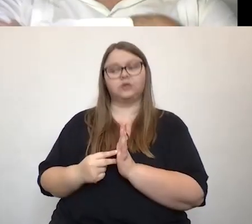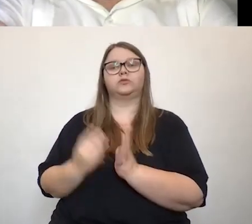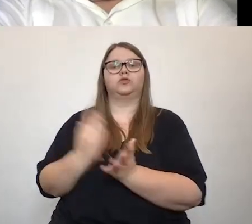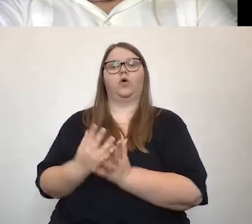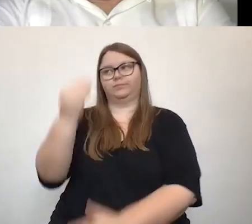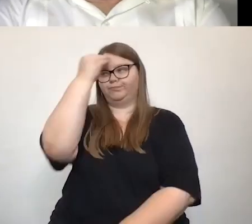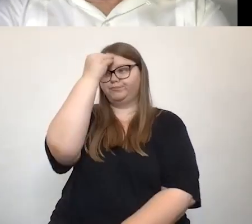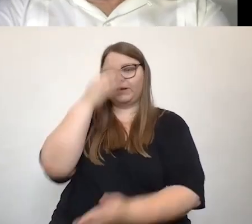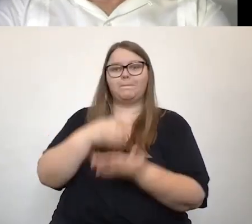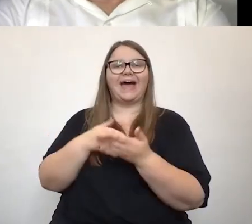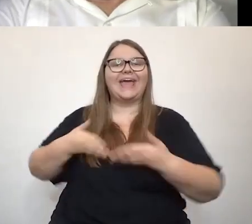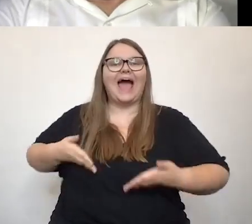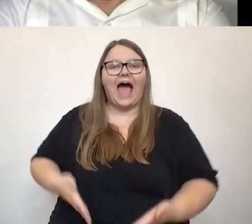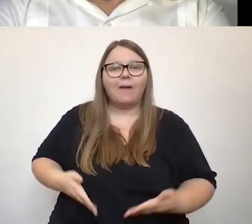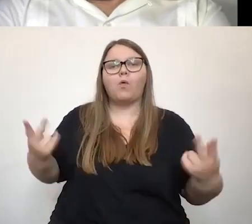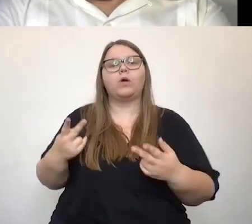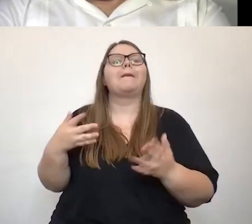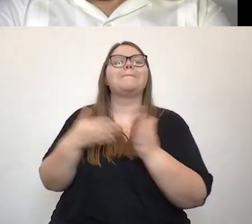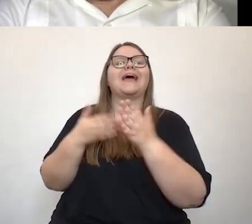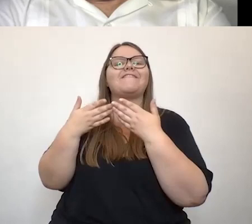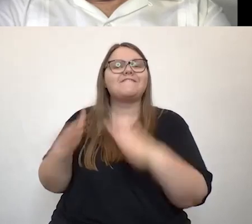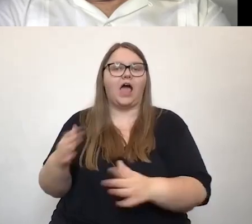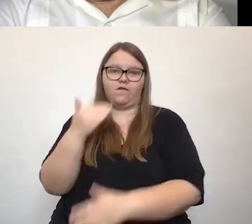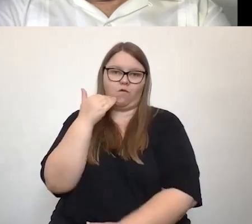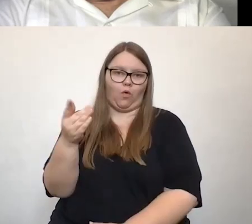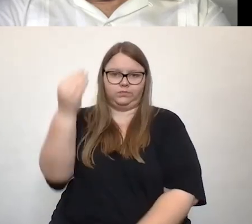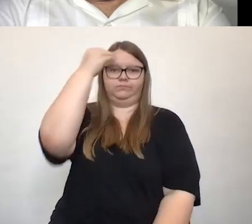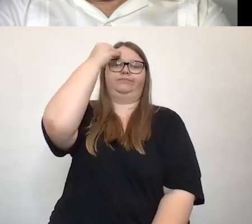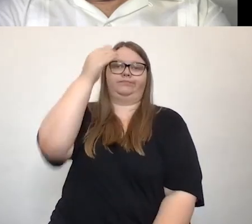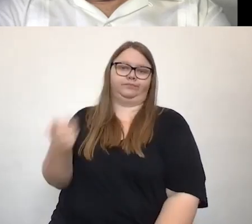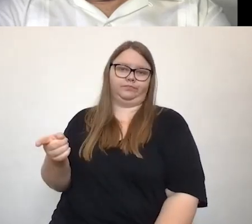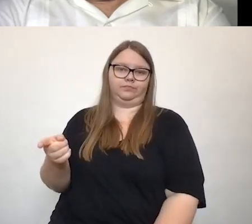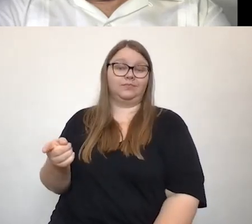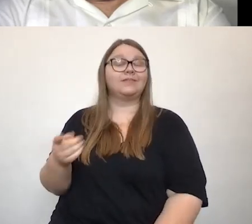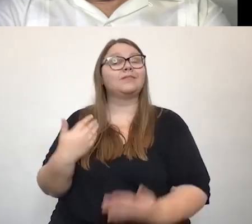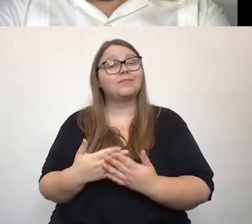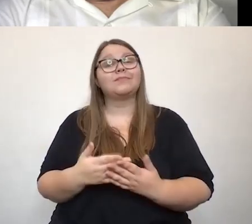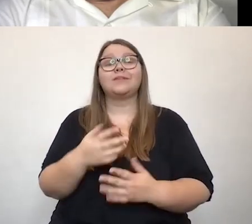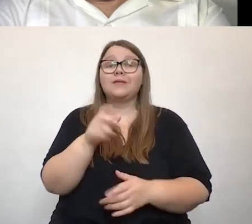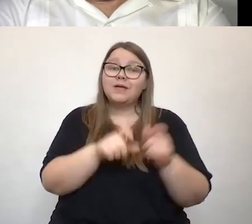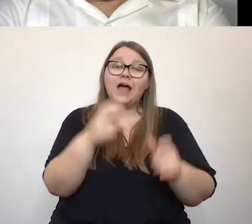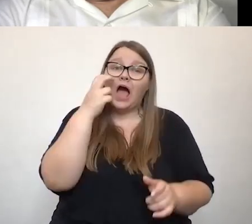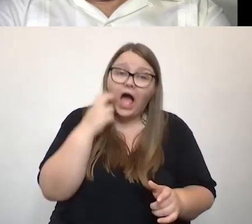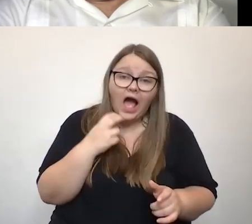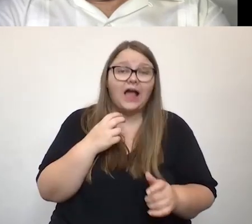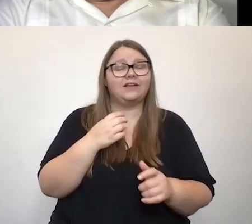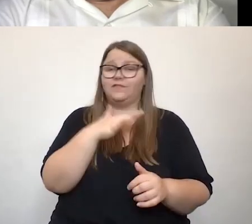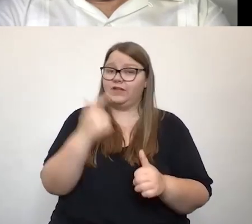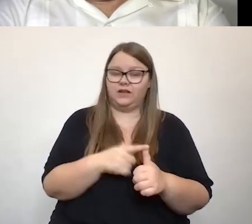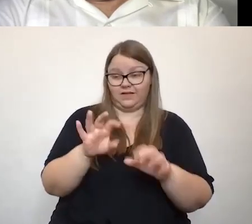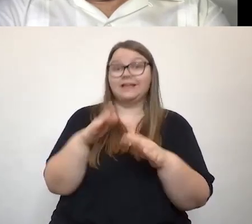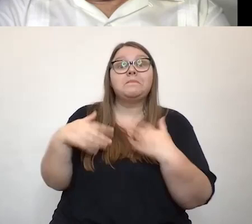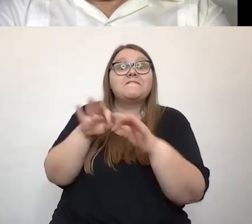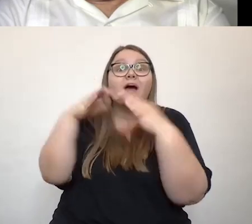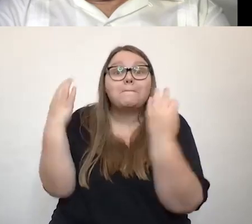barrierearme oder barrierefreie Wohnungen mitgedacht wird, also es gibt immer mehr ältere Menschen in Deutschland, es gibt Familien, es gibt Menschen, die